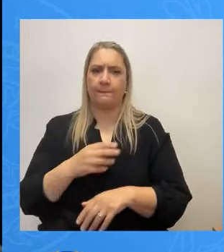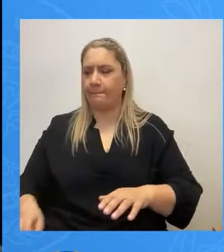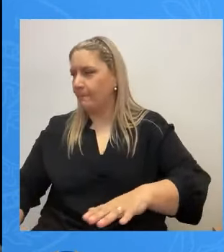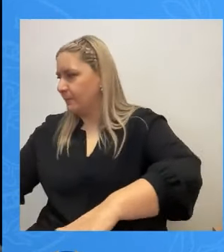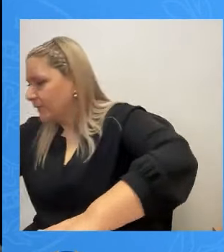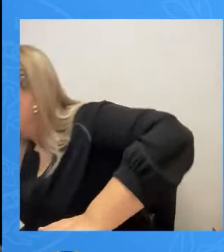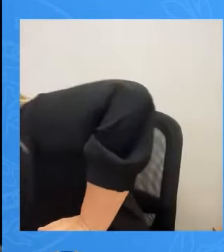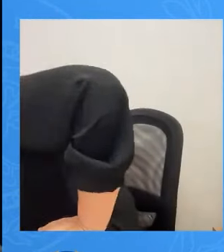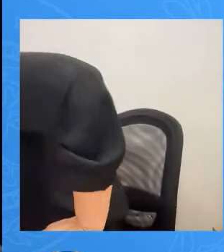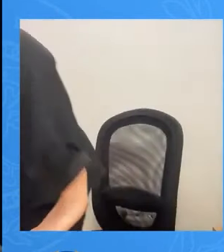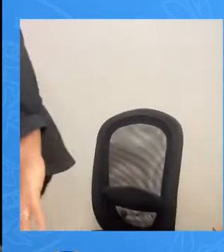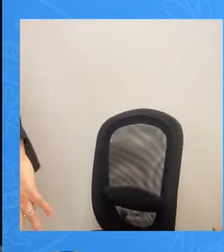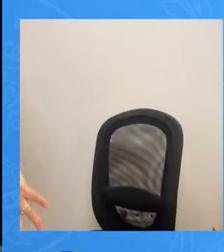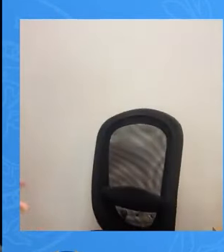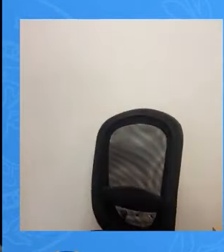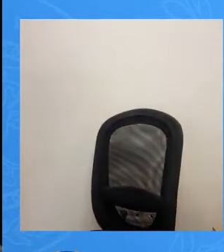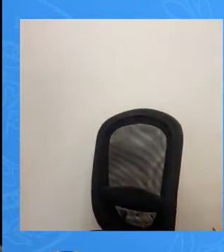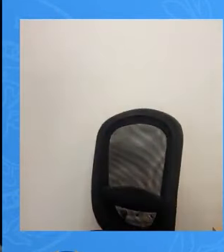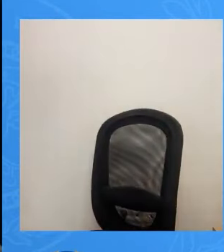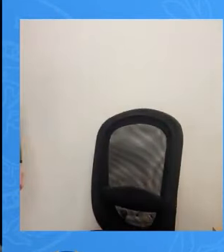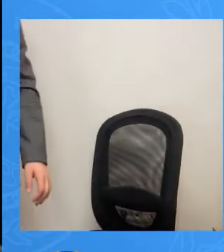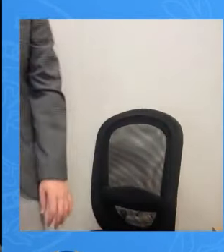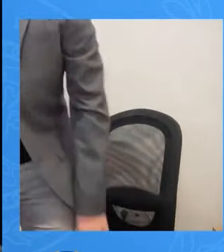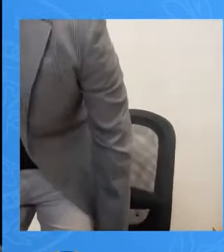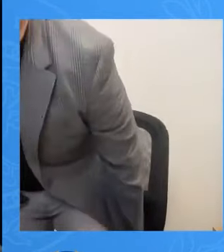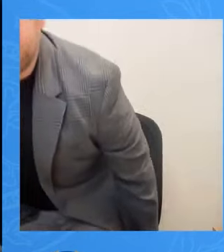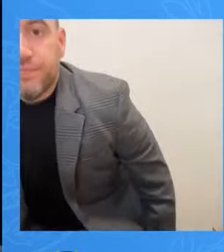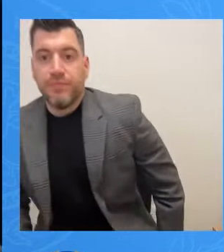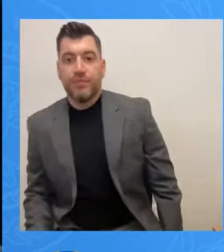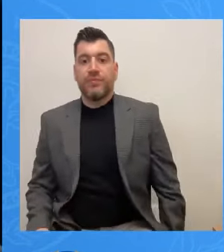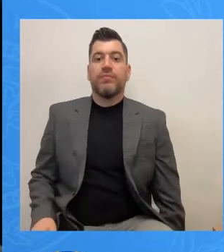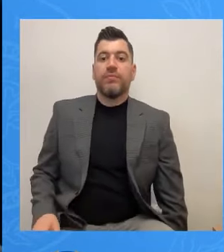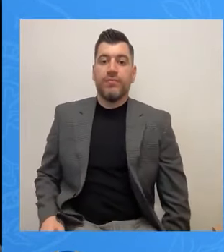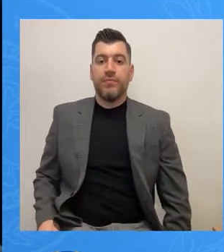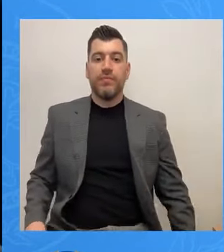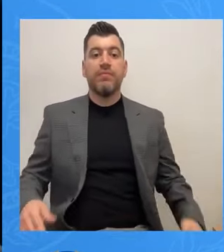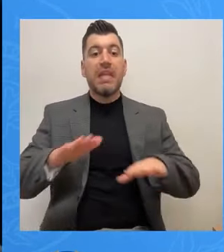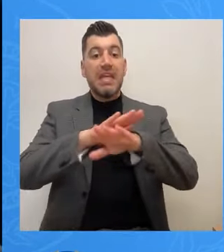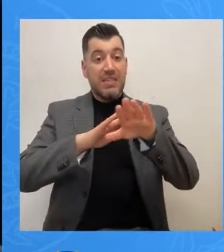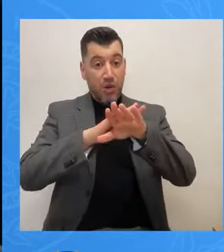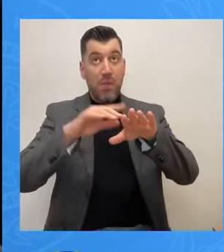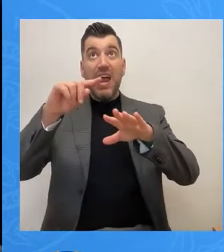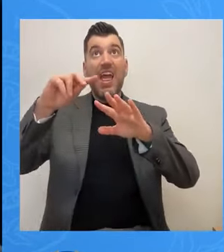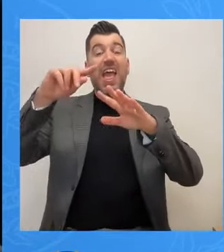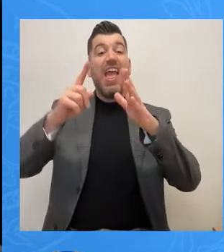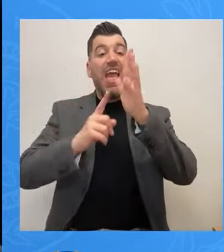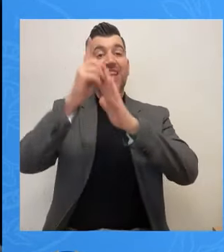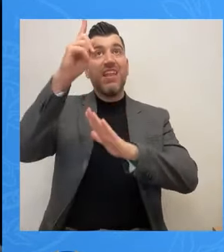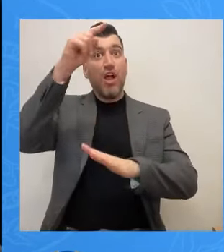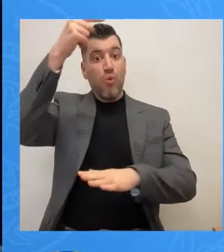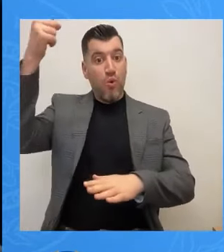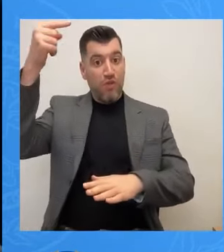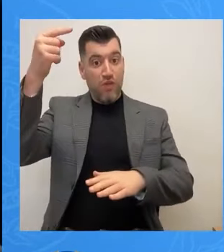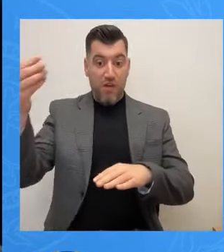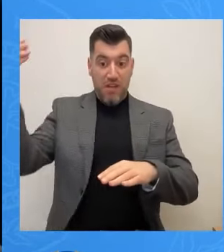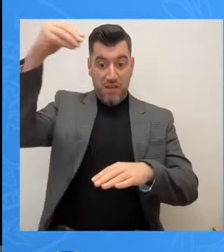εντέκα το όροφο πρασινάδα, θα είμαστε εντάξει. Είναι υποκρισία. Εμείς λέμε να προχωρήσουμε με αυτά